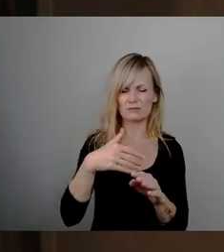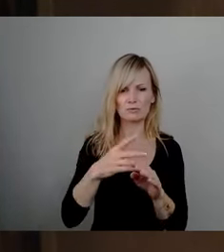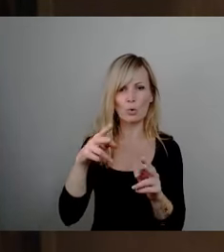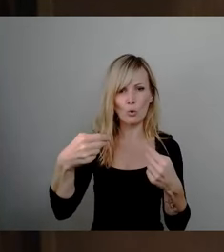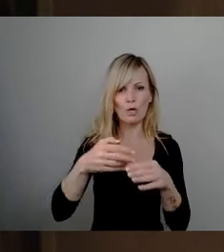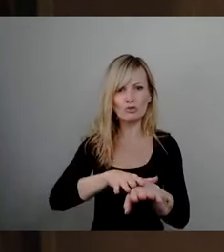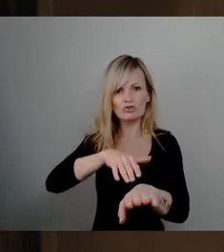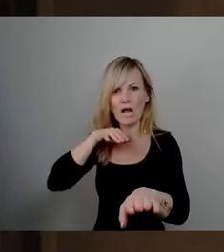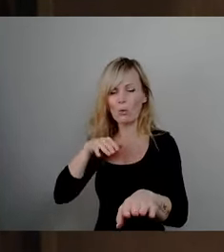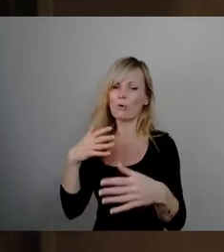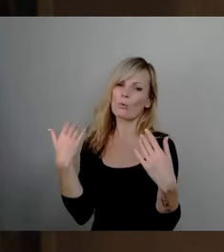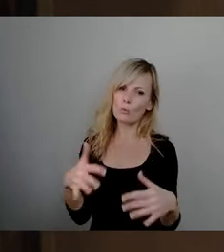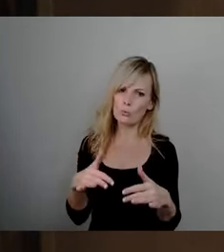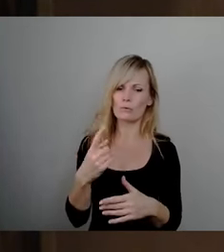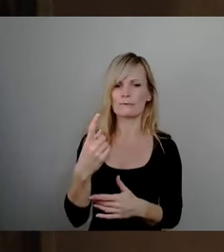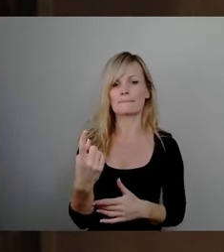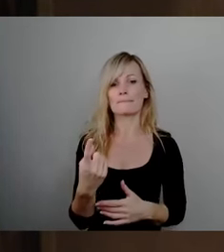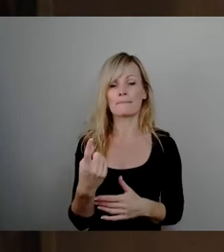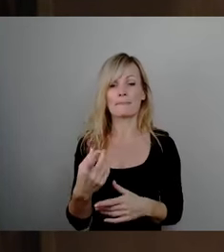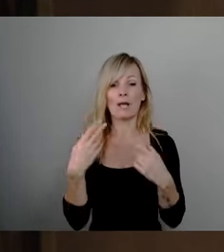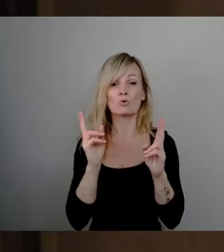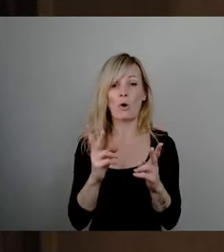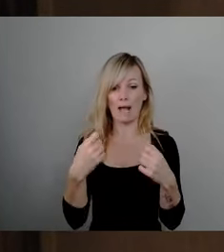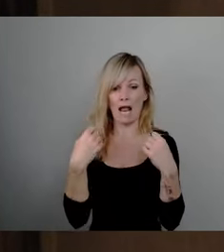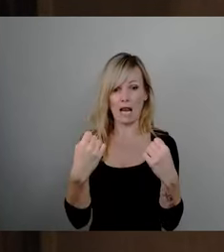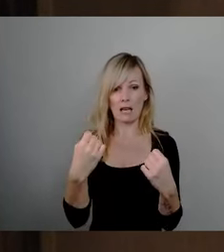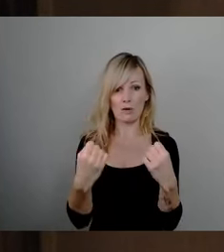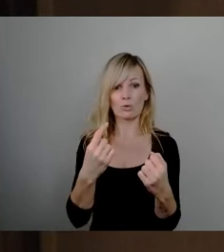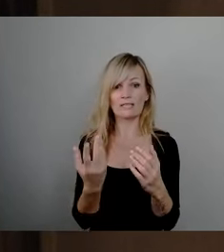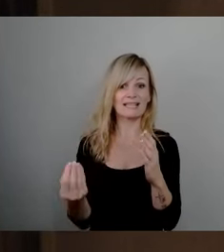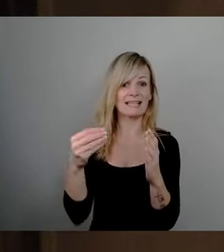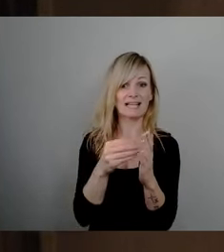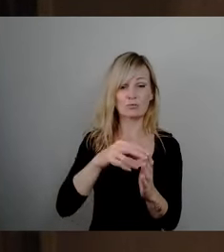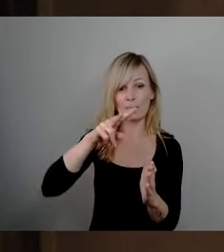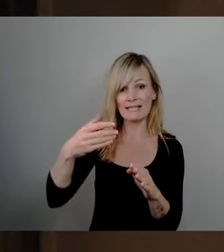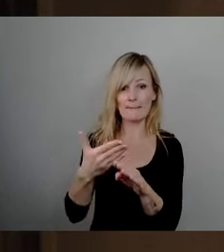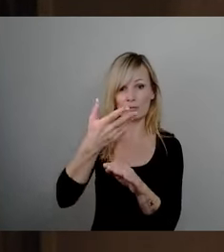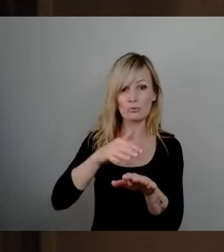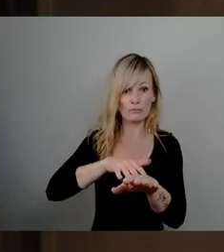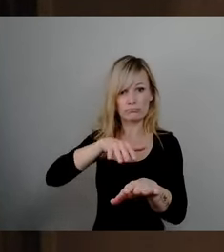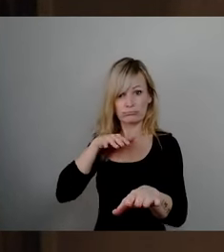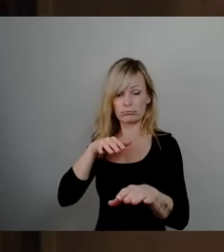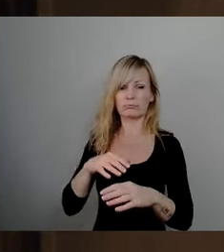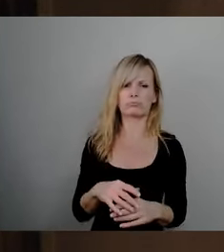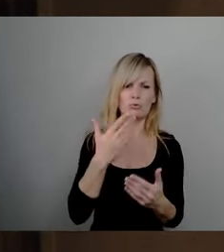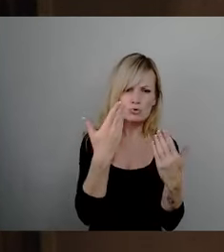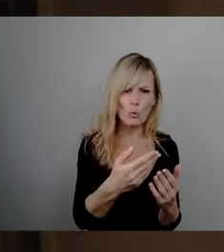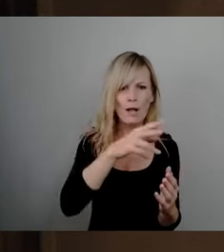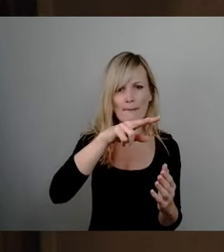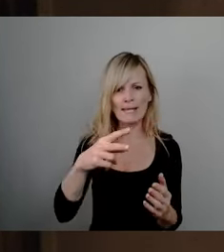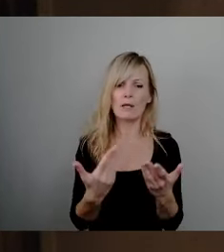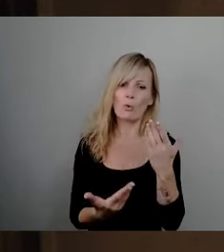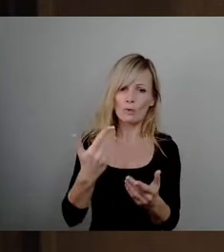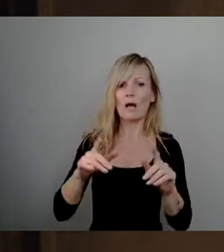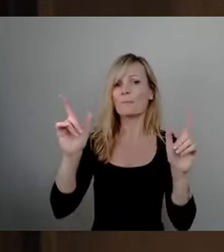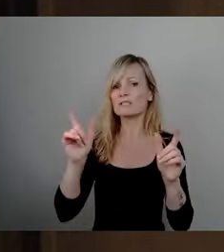das zusätzliche Verkehrsaufkommen bei solchen Veranstaltungen und auch anderen Veranstaltungen Musik und Ähnliches ja zumindest